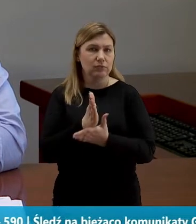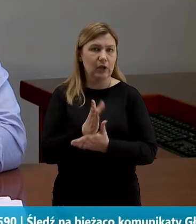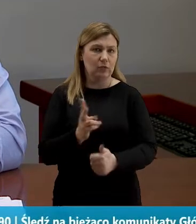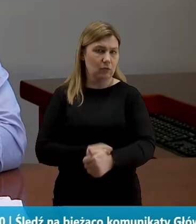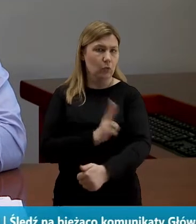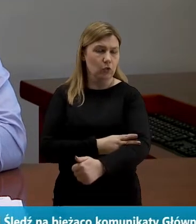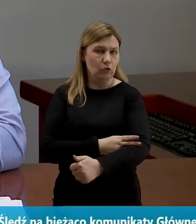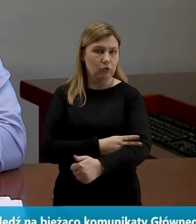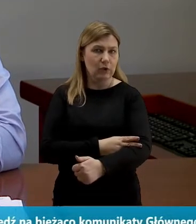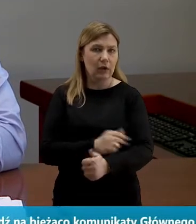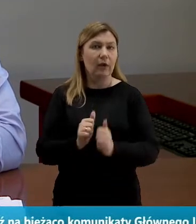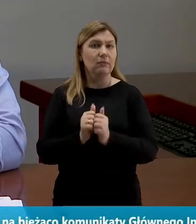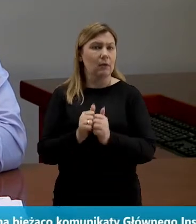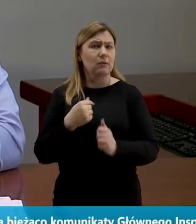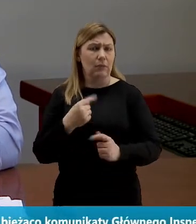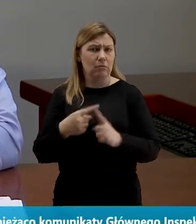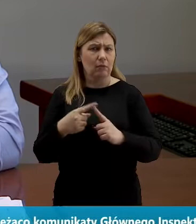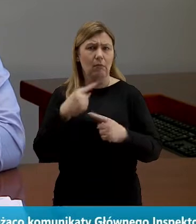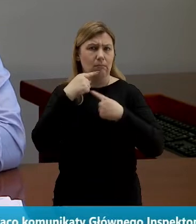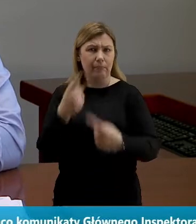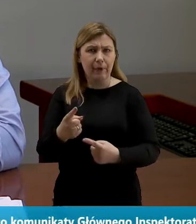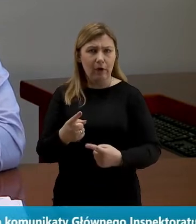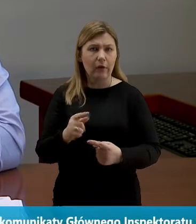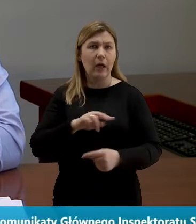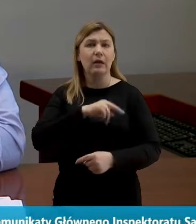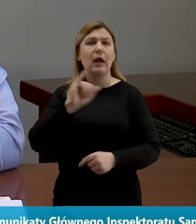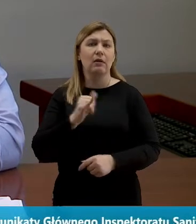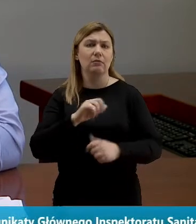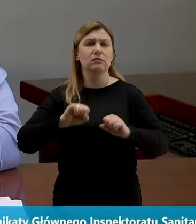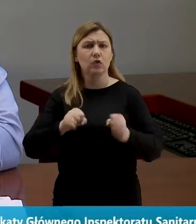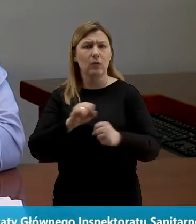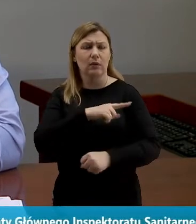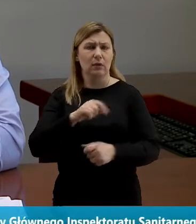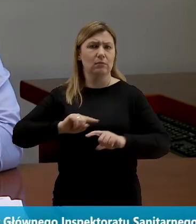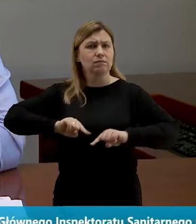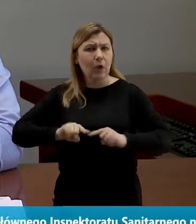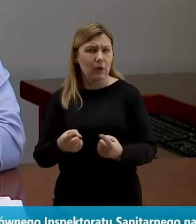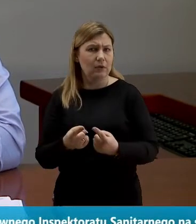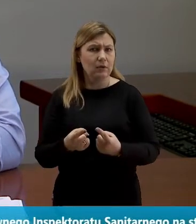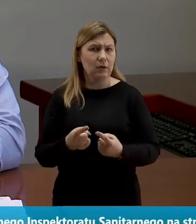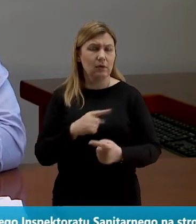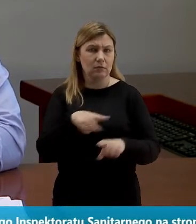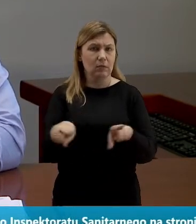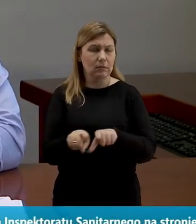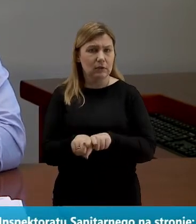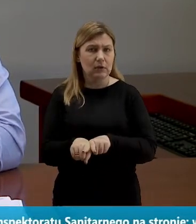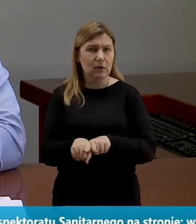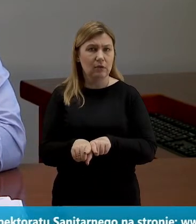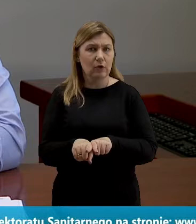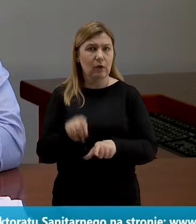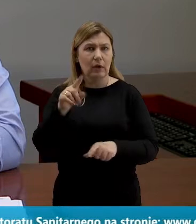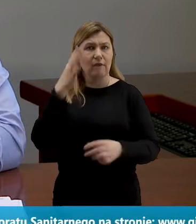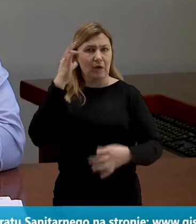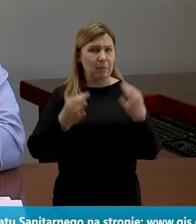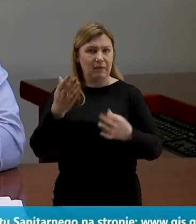urząd. Parę zdań na początek na temat naszych działań w tych sferach, bo myślę, że to też rozwieje część